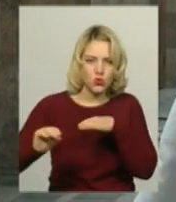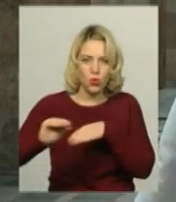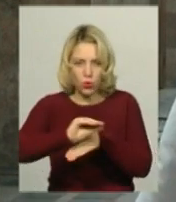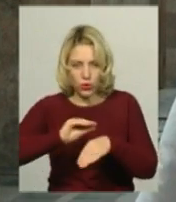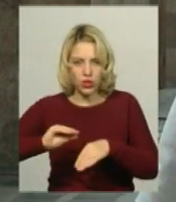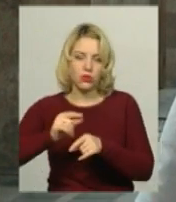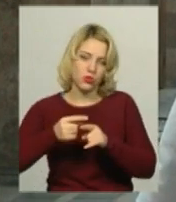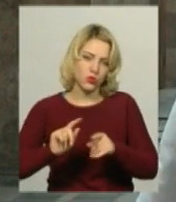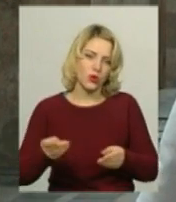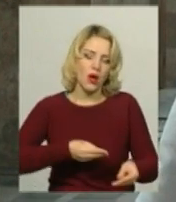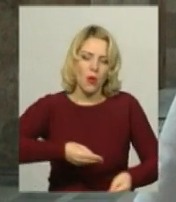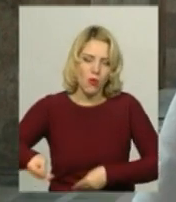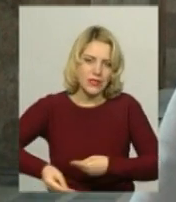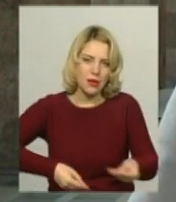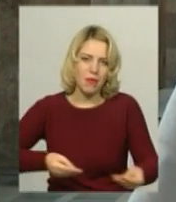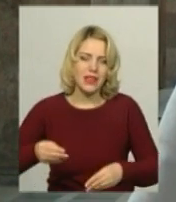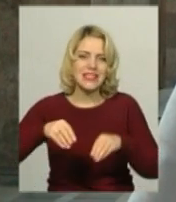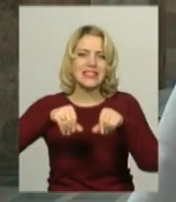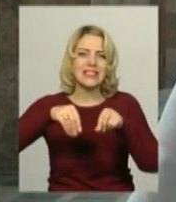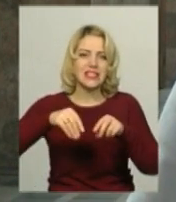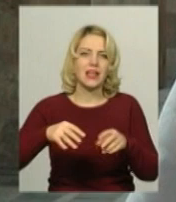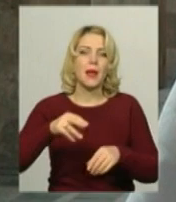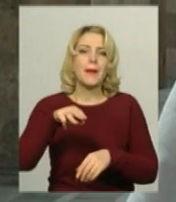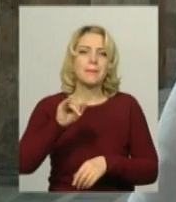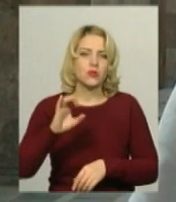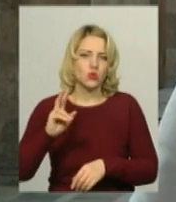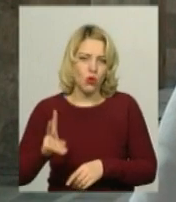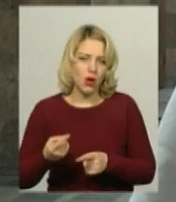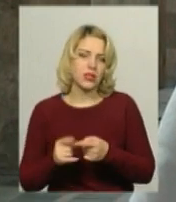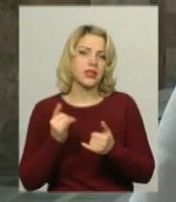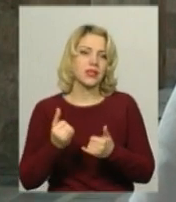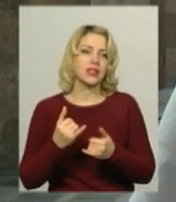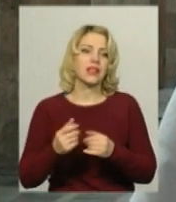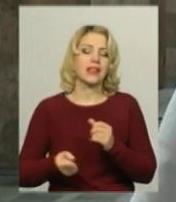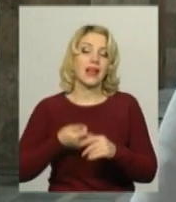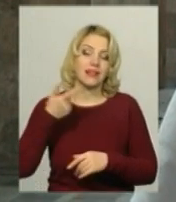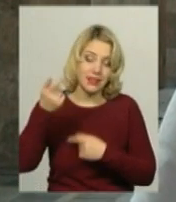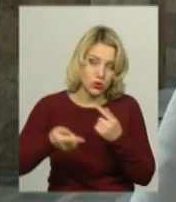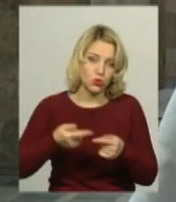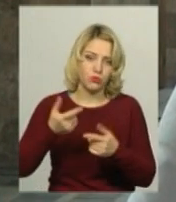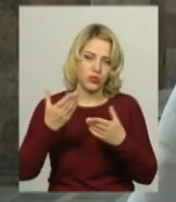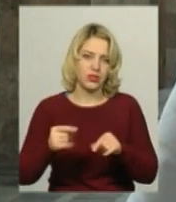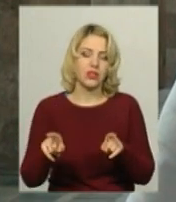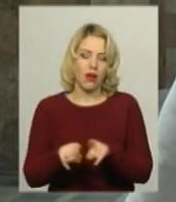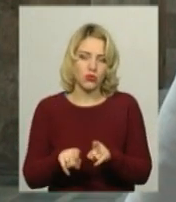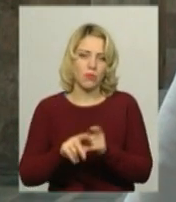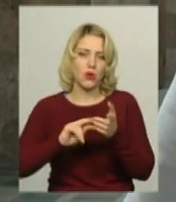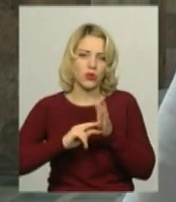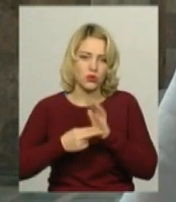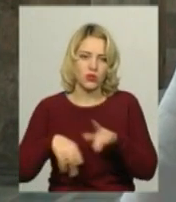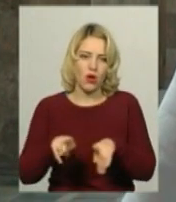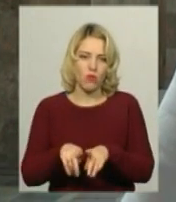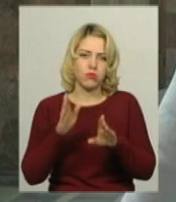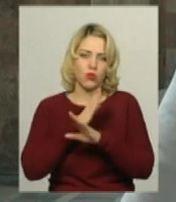піщано-соляними сонишами. І на наступні декілька днів синоптики прогнозують таку ж погоду, то просимо бути